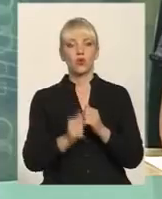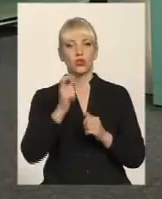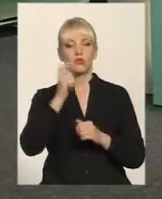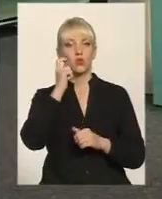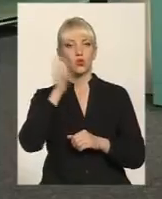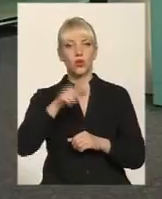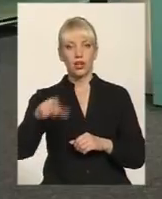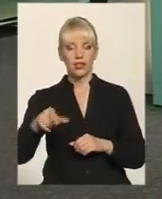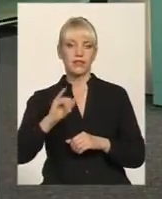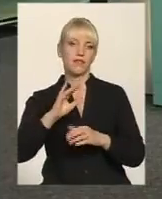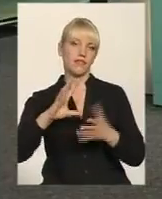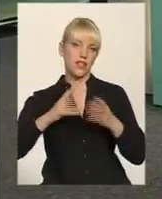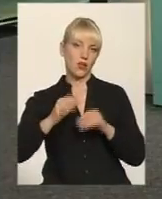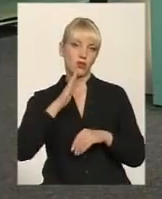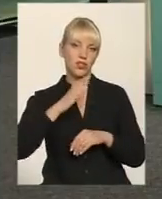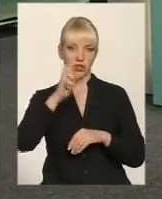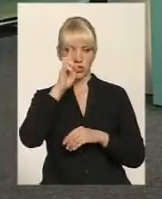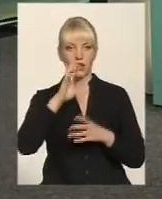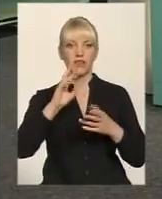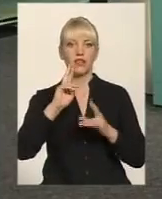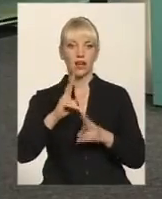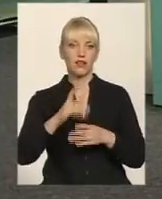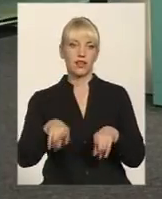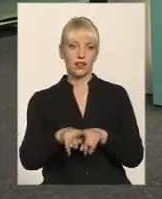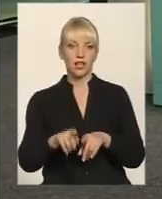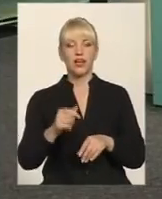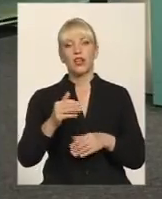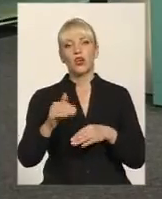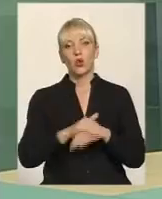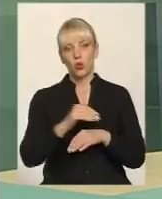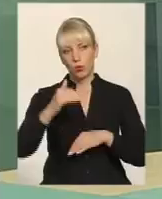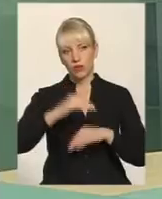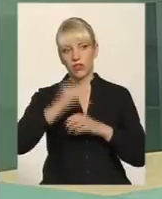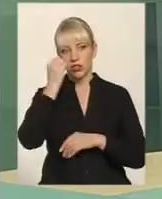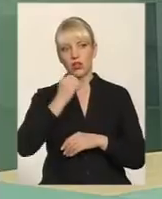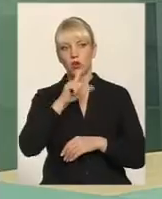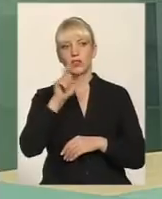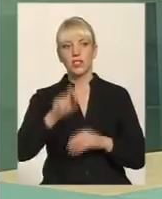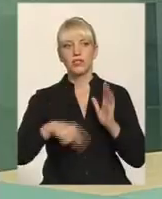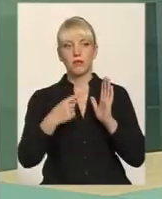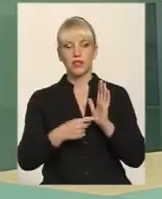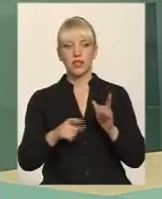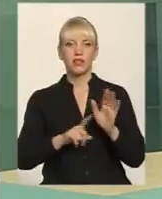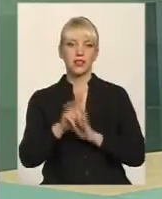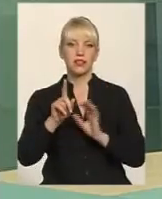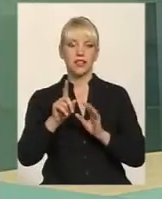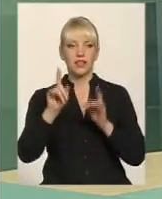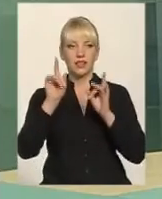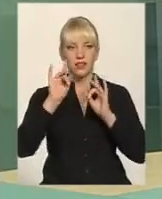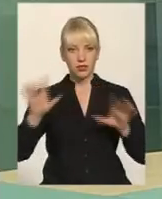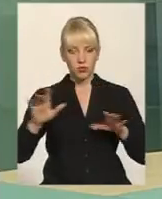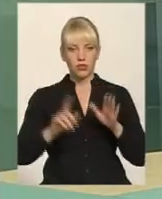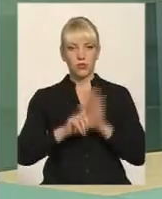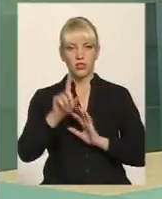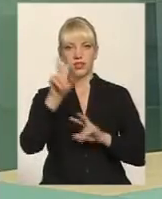загалом нашій державі як такі? Так, доброго вечора, дякую за запитання. Насправді, несподівано ми розпочали з теми олігархів, але